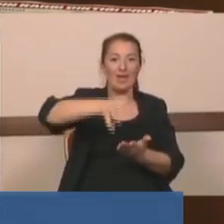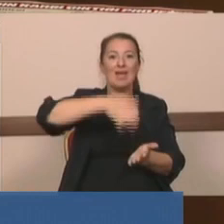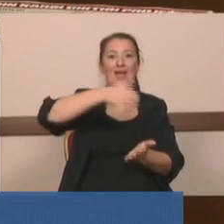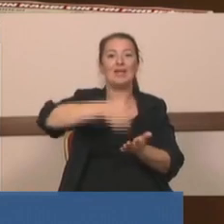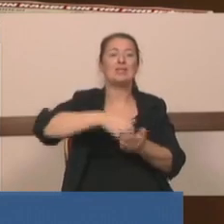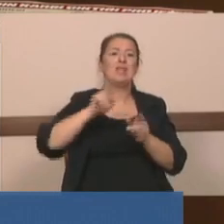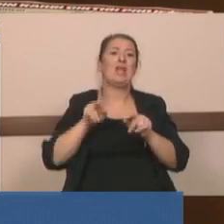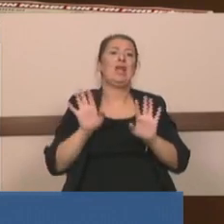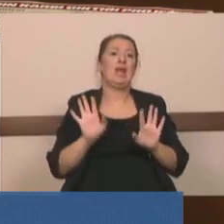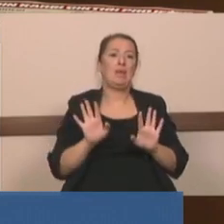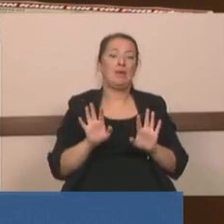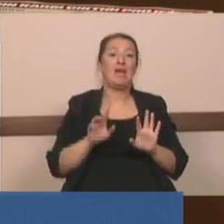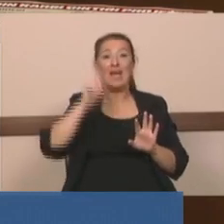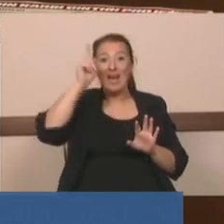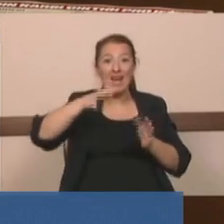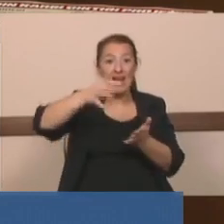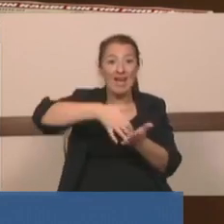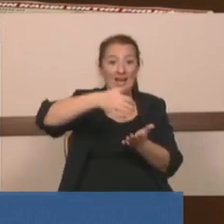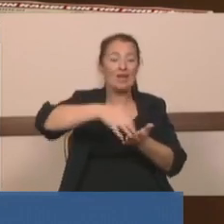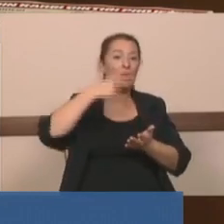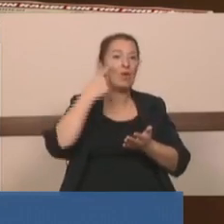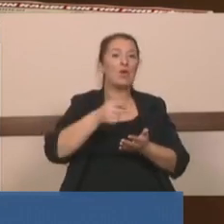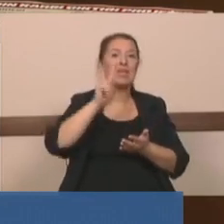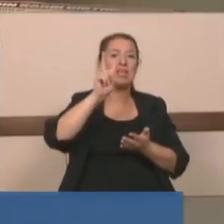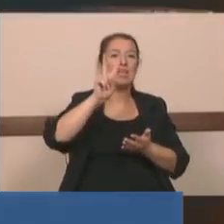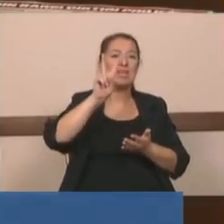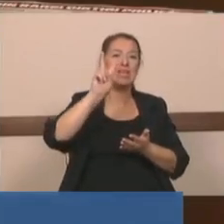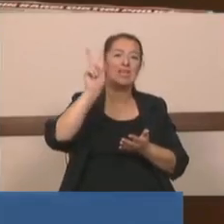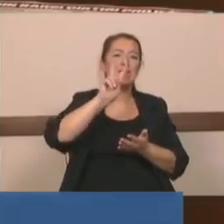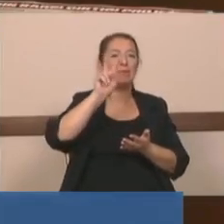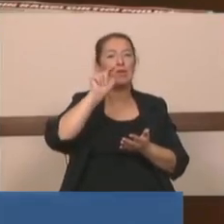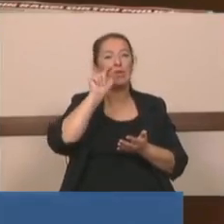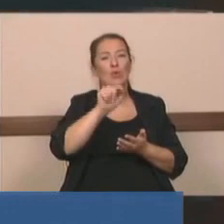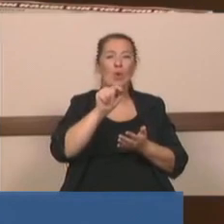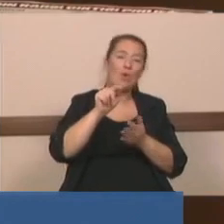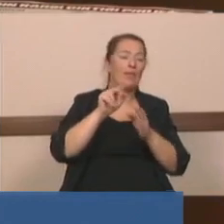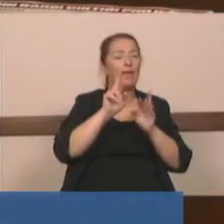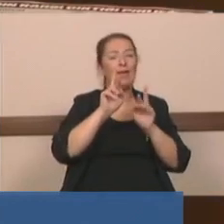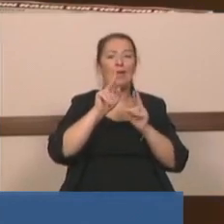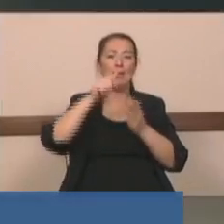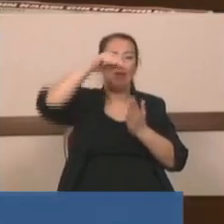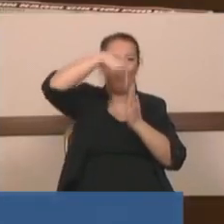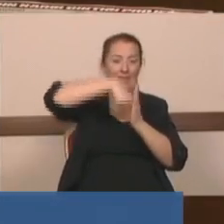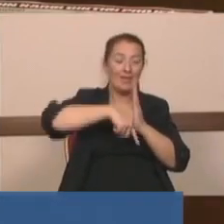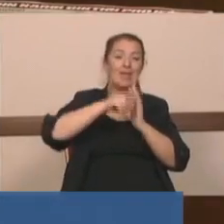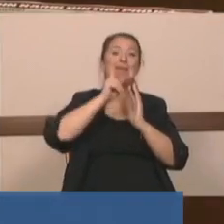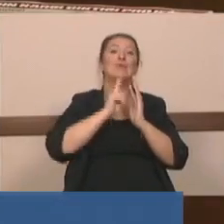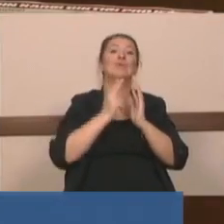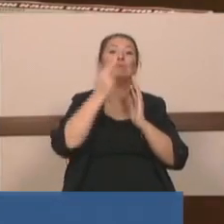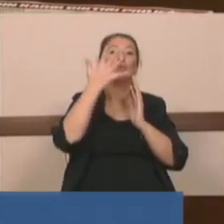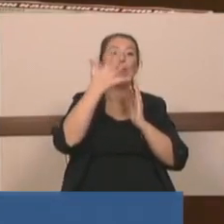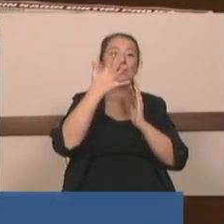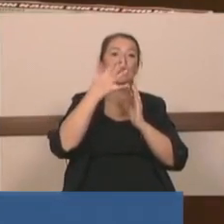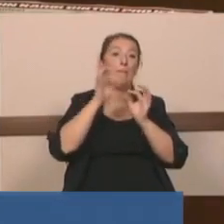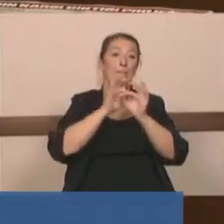Ve kazacağınız alan yirmi bir metre derinliğinde. Yirmi nokta küsür metre derinliğinde. Iki yüz yetmiş beş metre genişliğinde